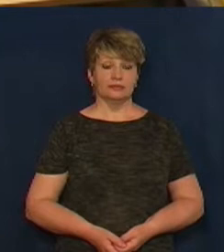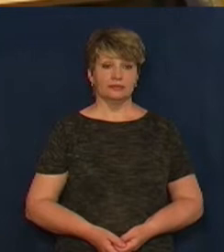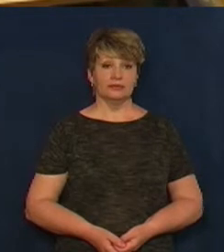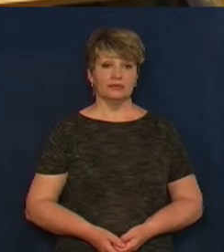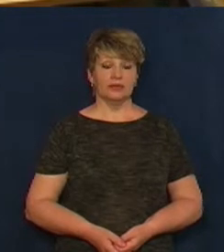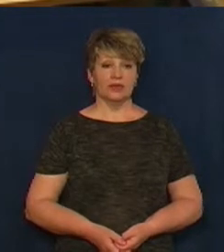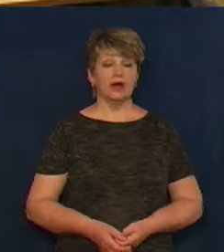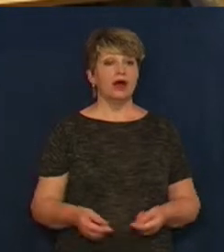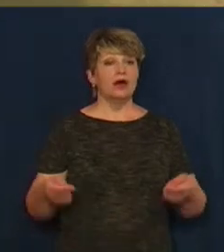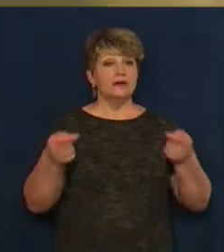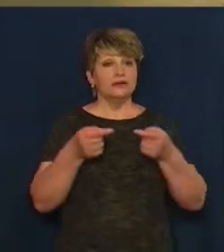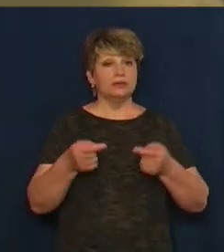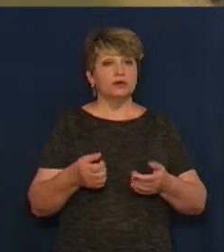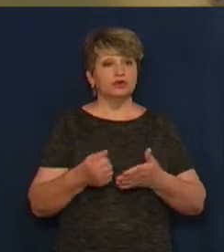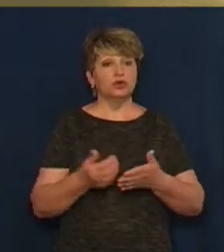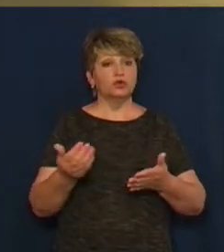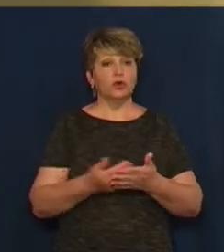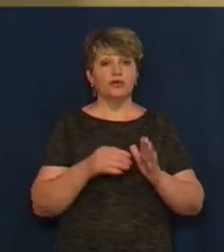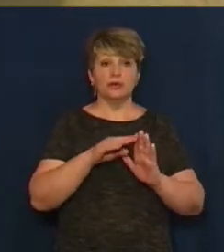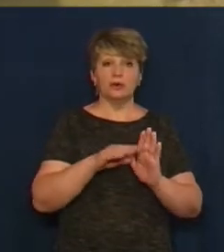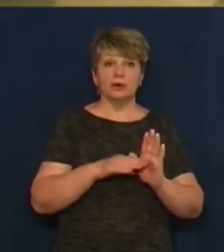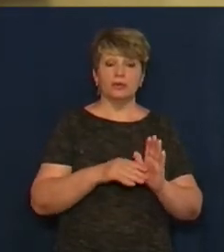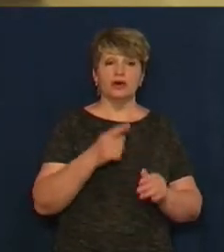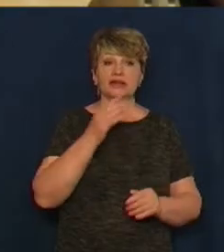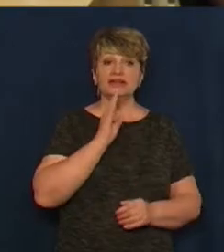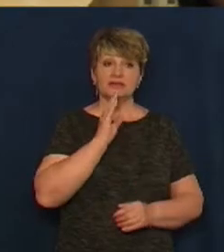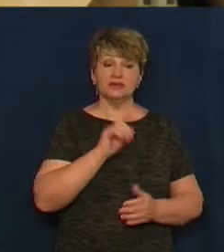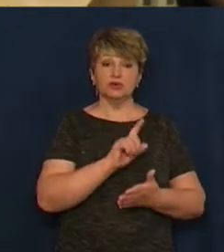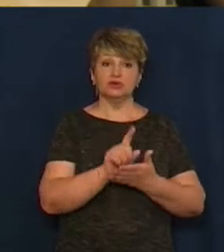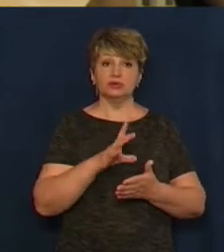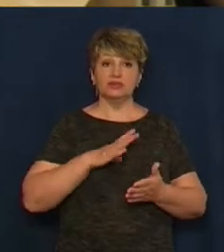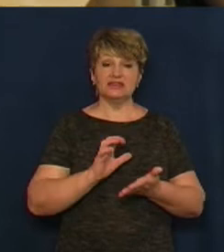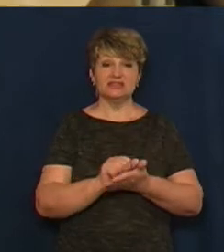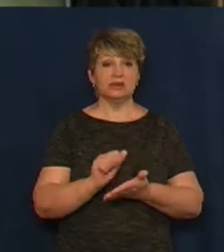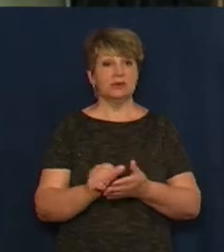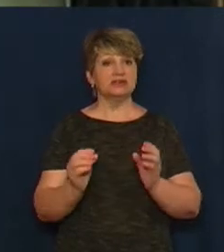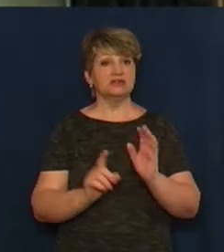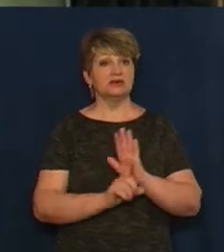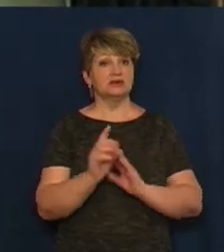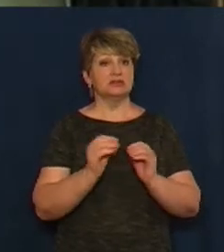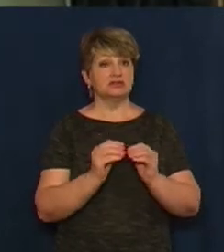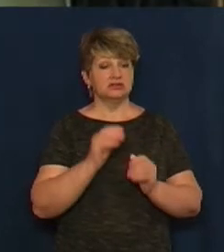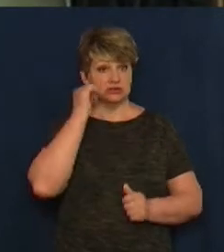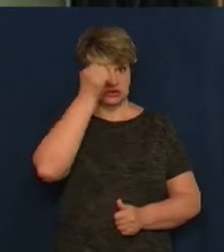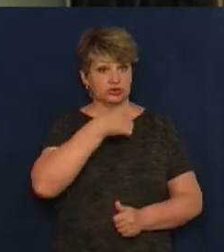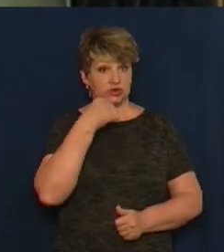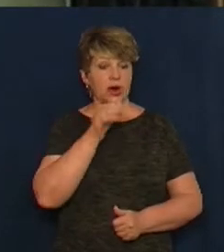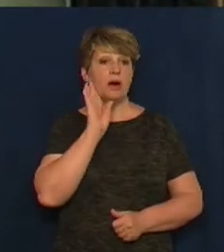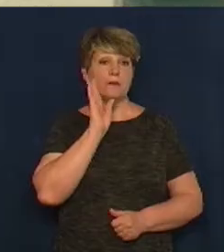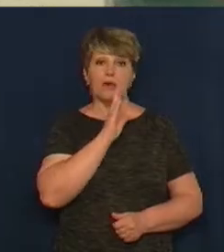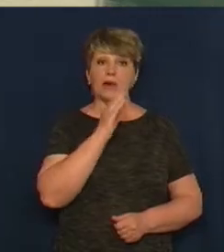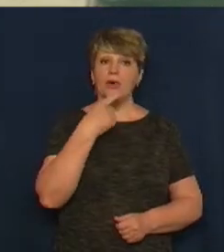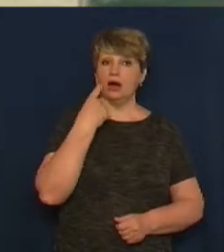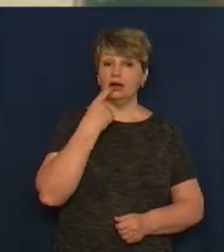Відповідно до нових освітніх програм, Аліса мала починати навчатися сольному співу з 10 років. Мама дівчинки каже, чим раніше дитина